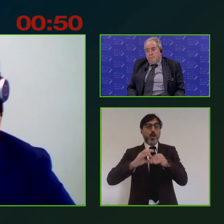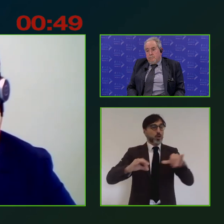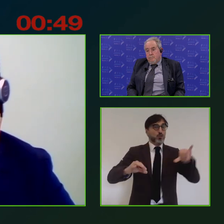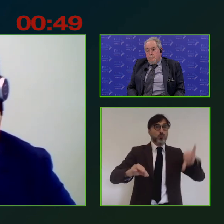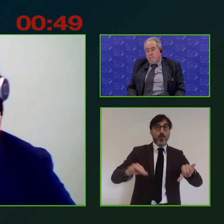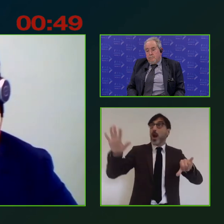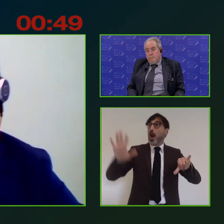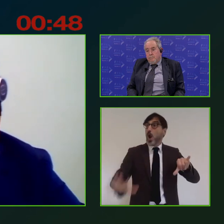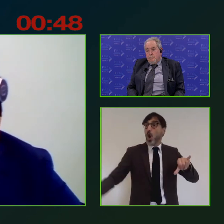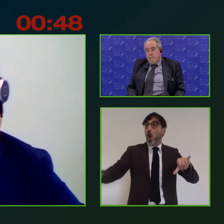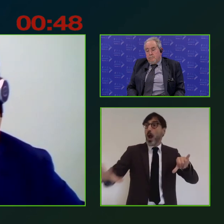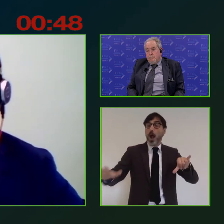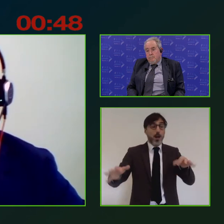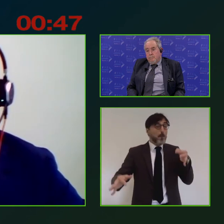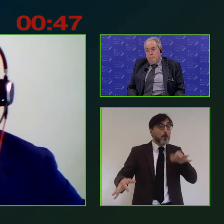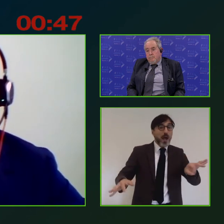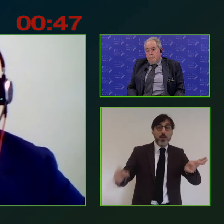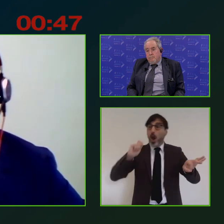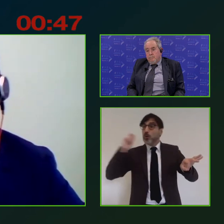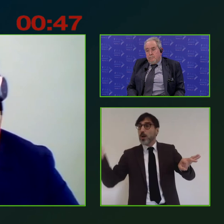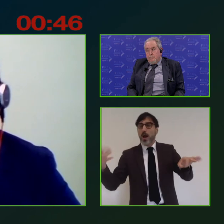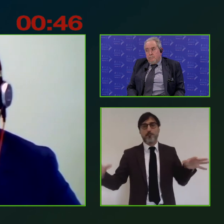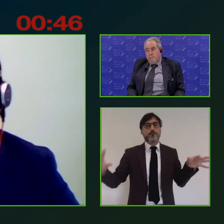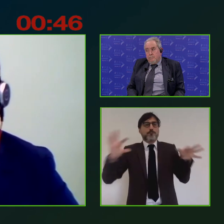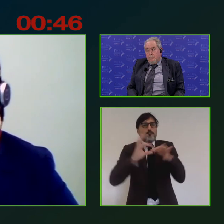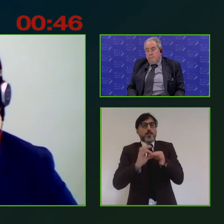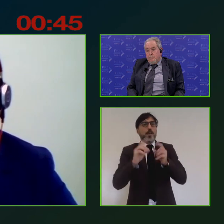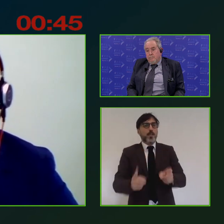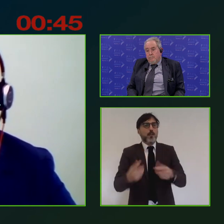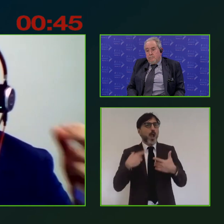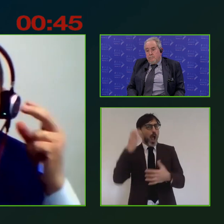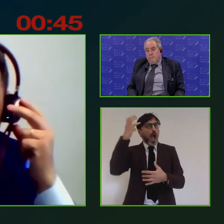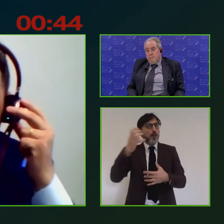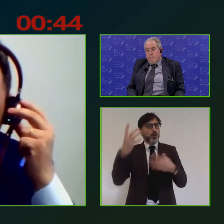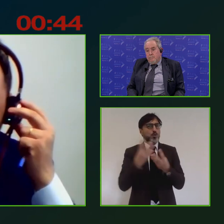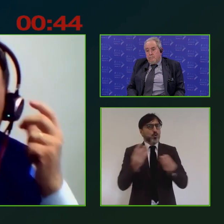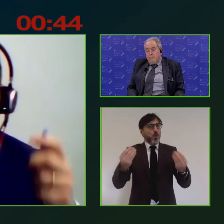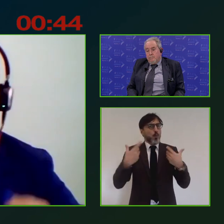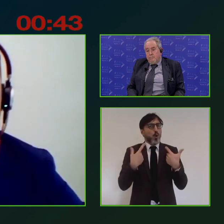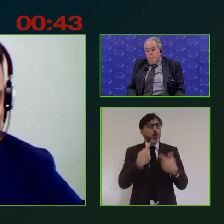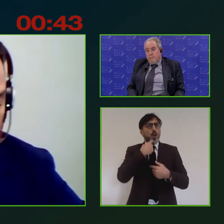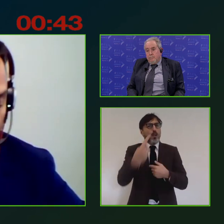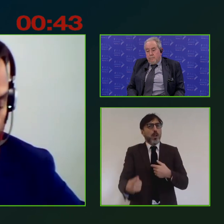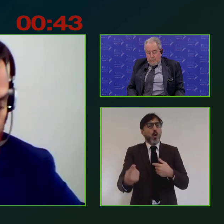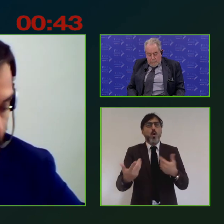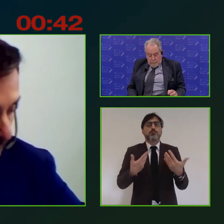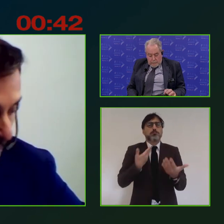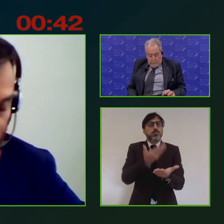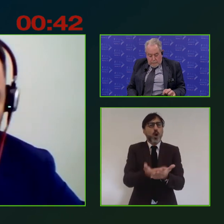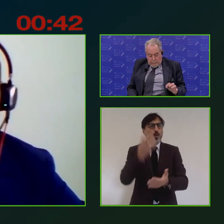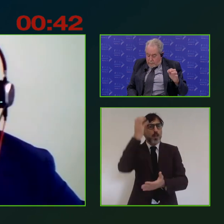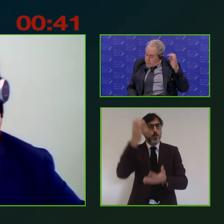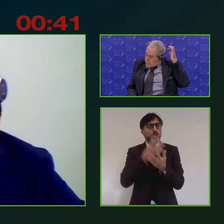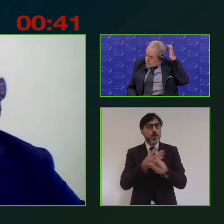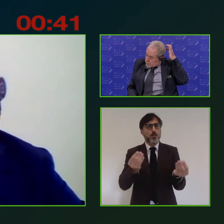locale tra il particolare e il generale questo è ovviamente molto ambizioso mi rendo conto di dire delle cose molto ambiziose però d'altro